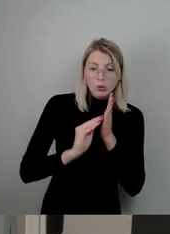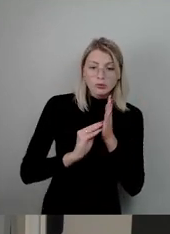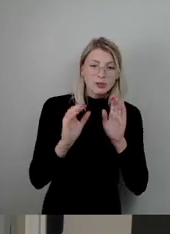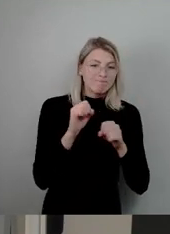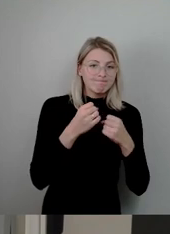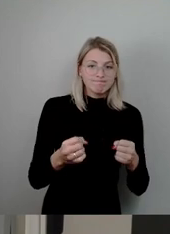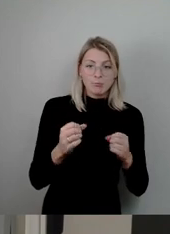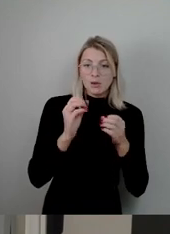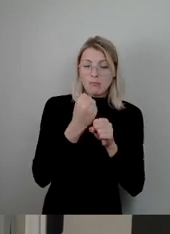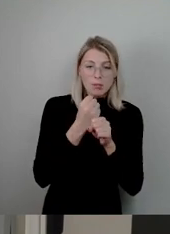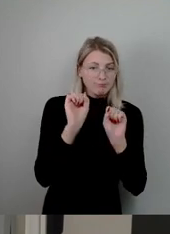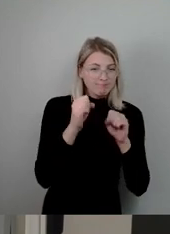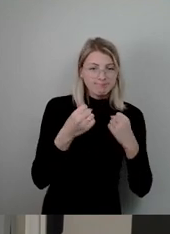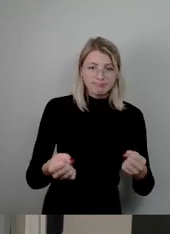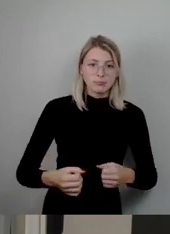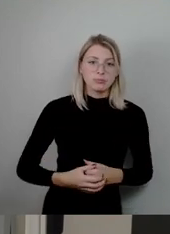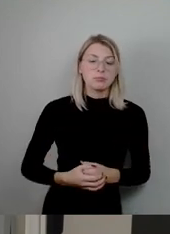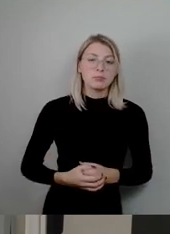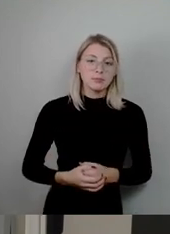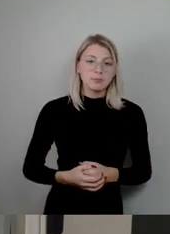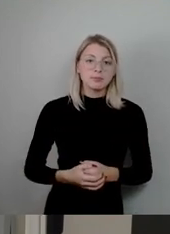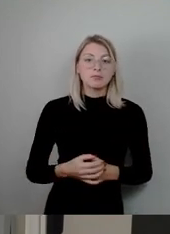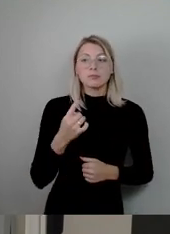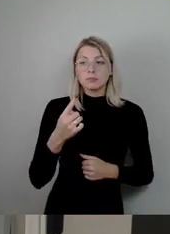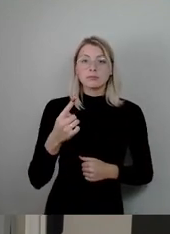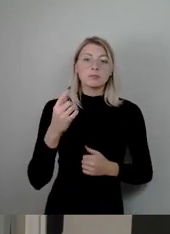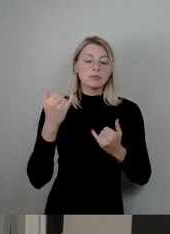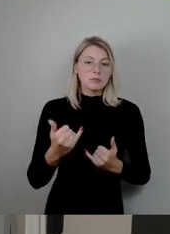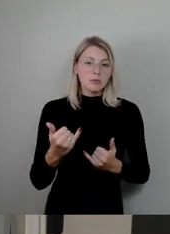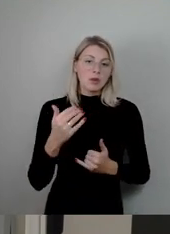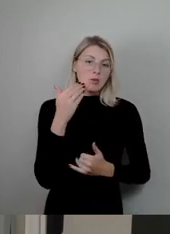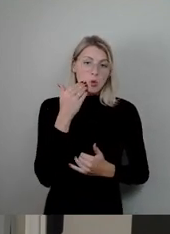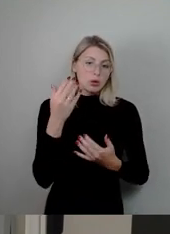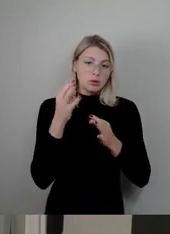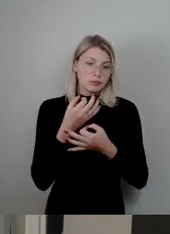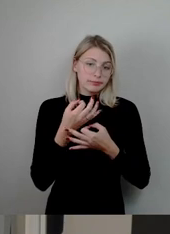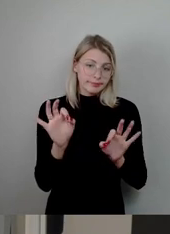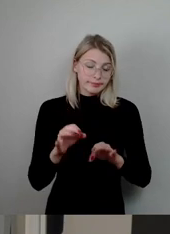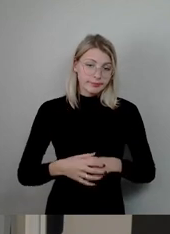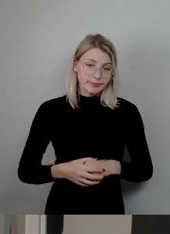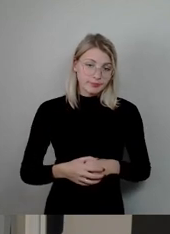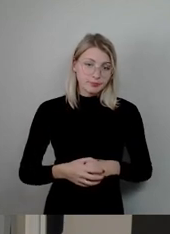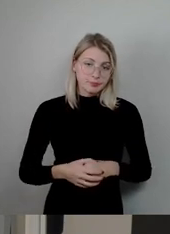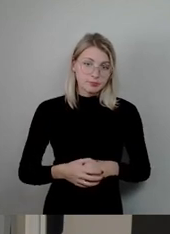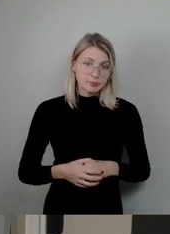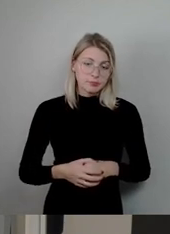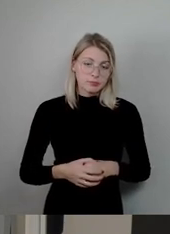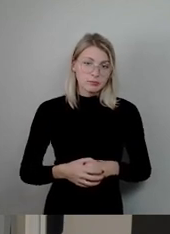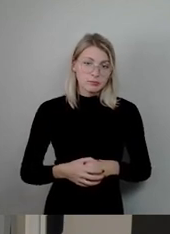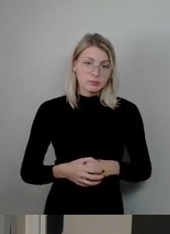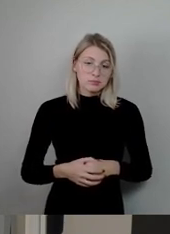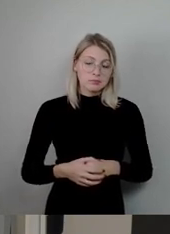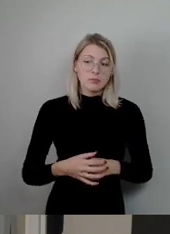konnte. Sie ist obdachlos. Jetzt. Das ist einer von vielen Fällen.